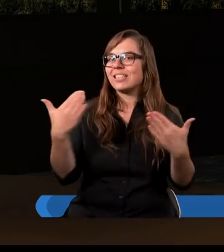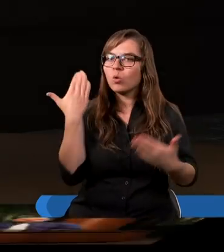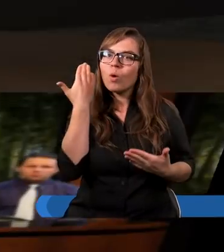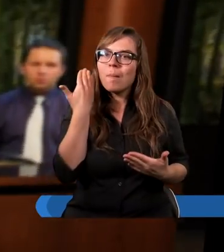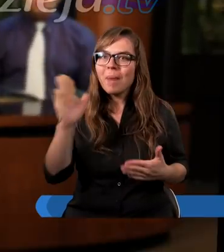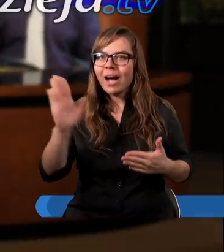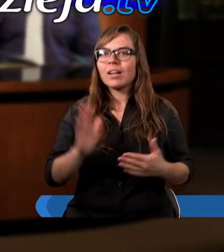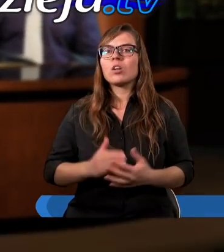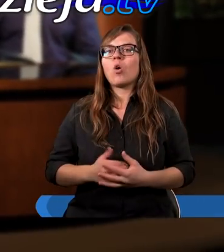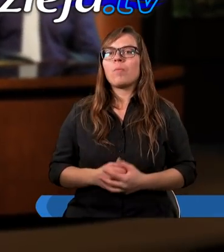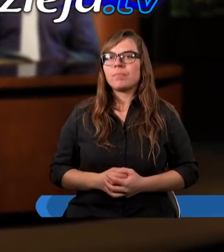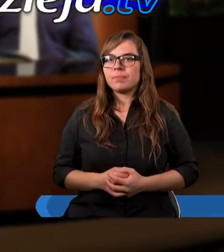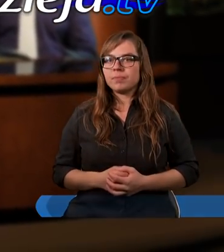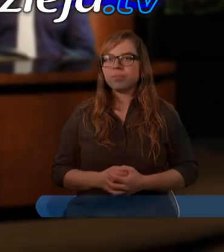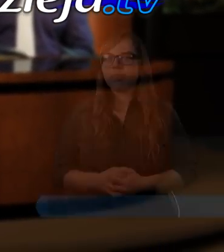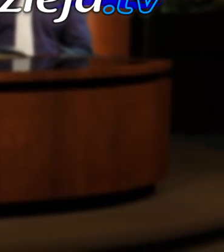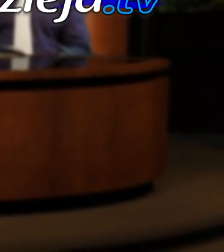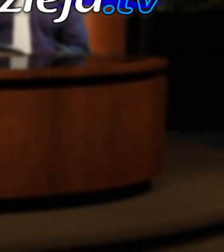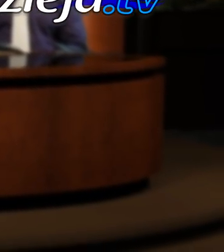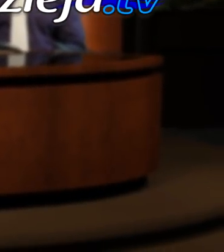muzyka